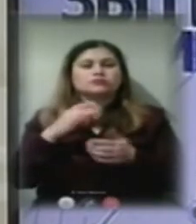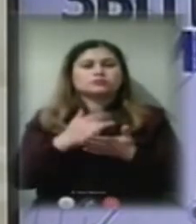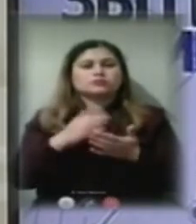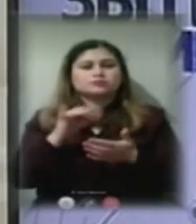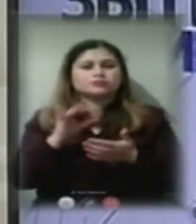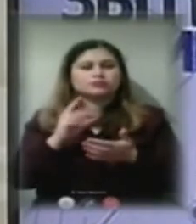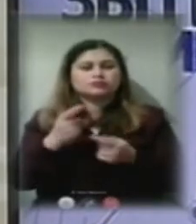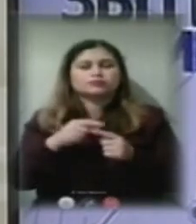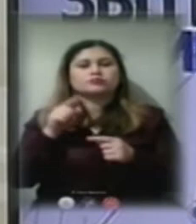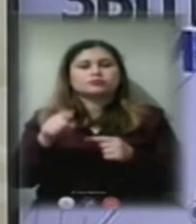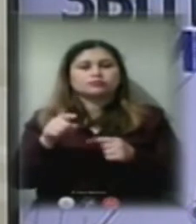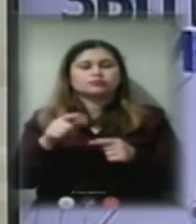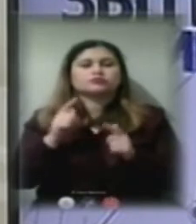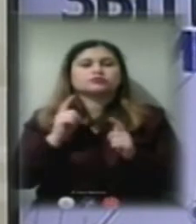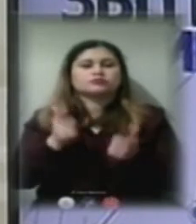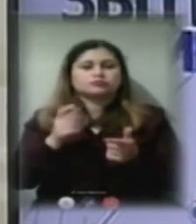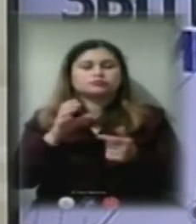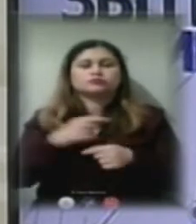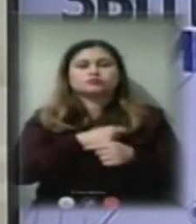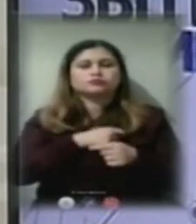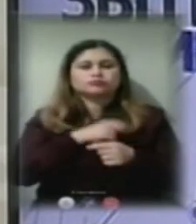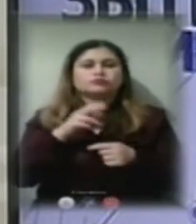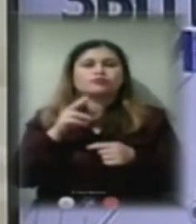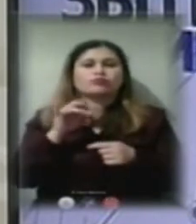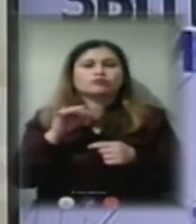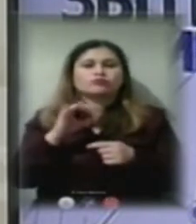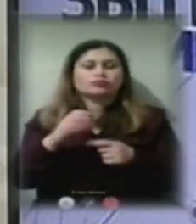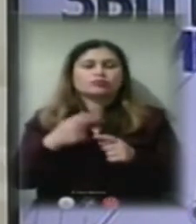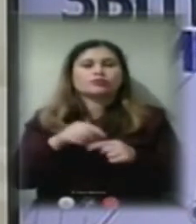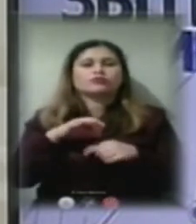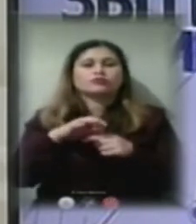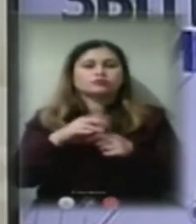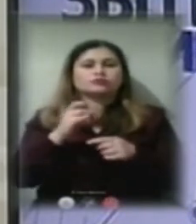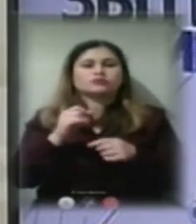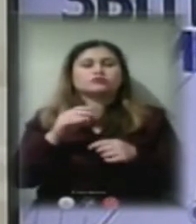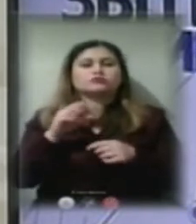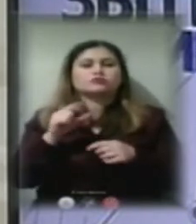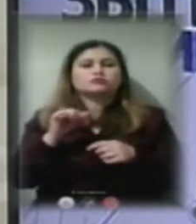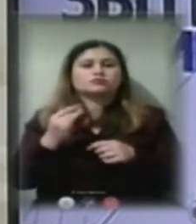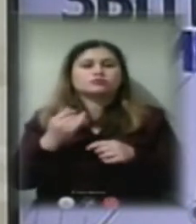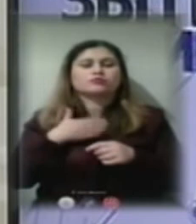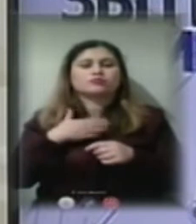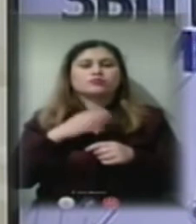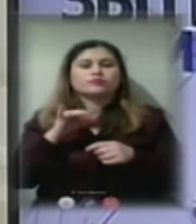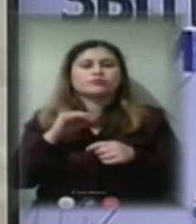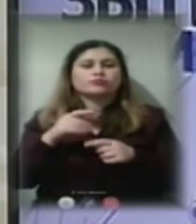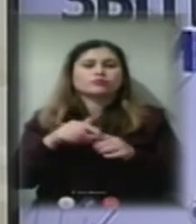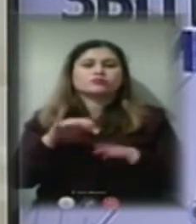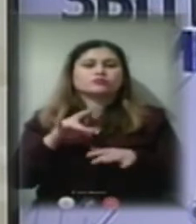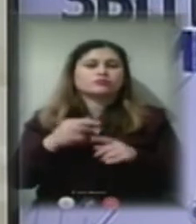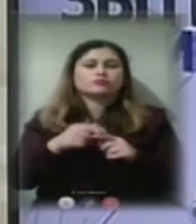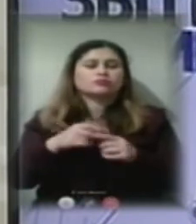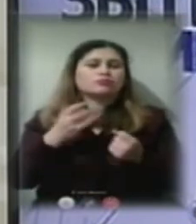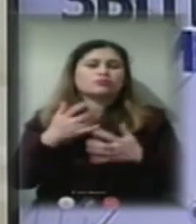тому числі погоджуються з депутатським корпусом, виносяться на засідання виконавчого комітету міської ради. Це не дуже великі кошти.